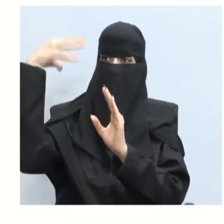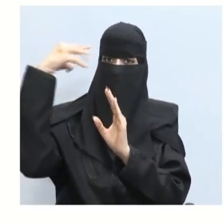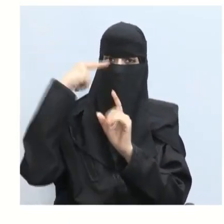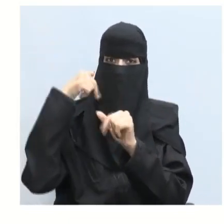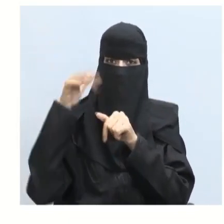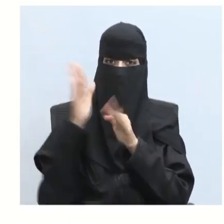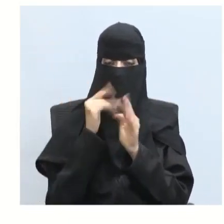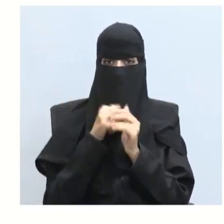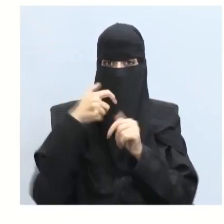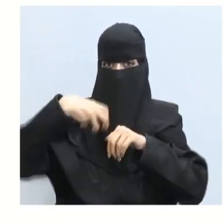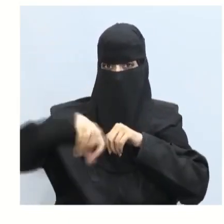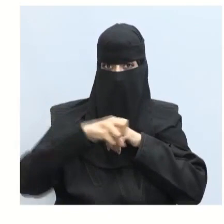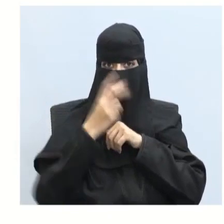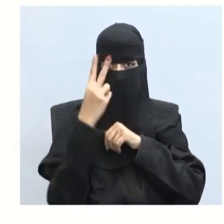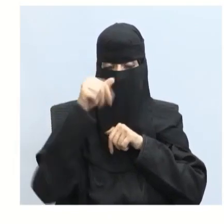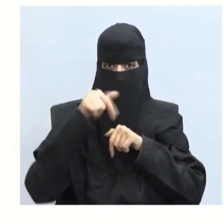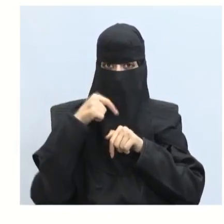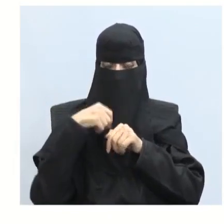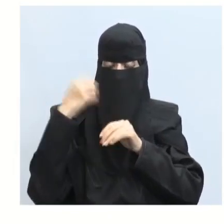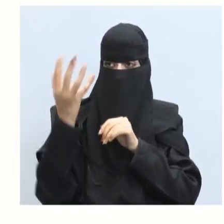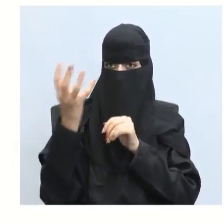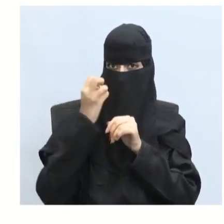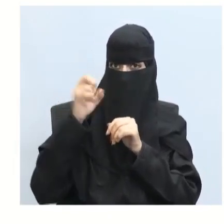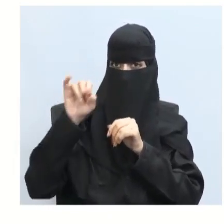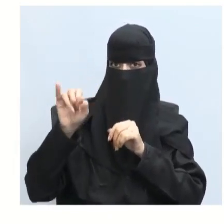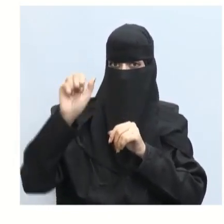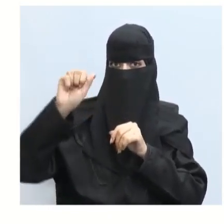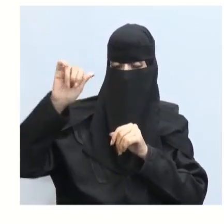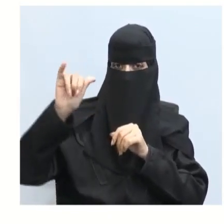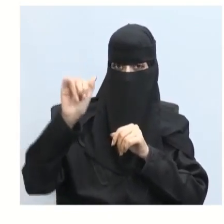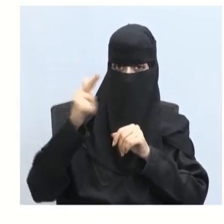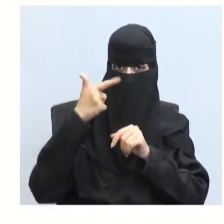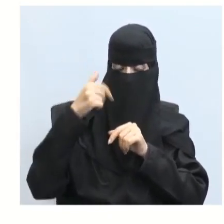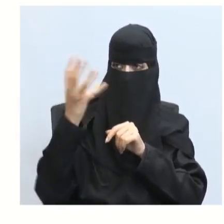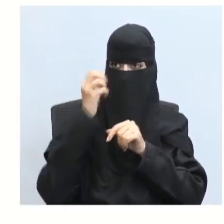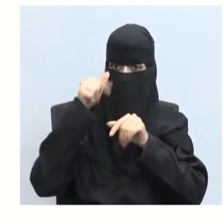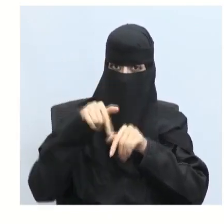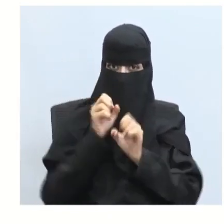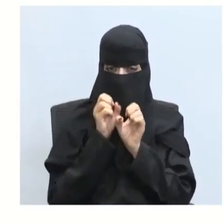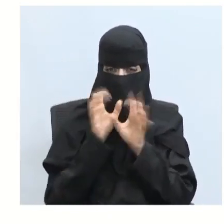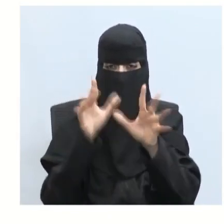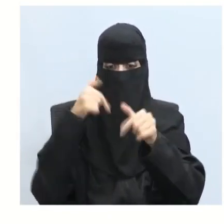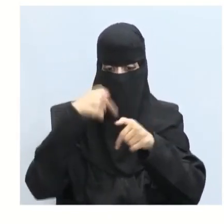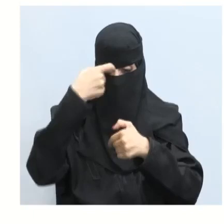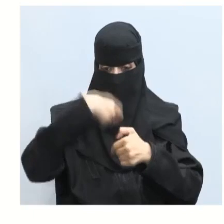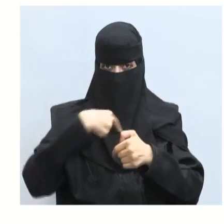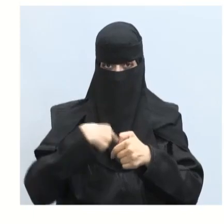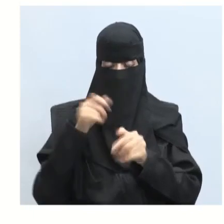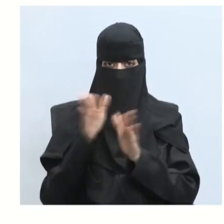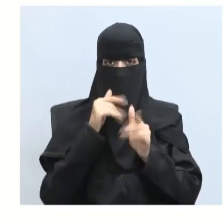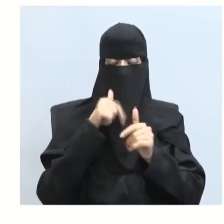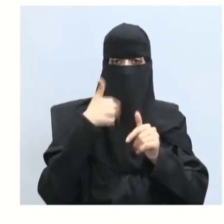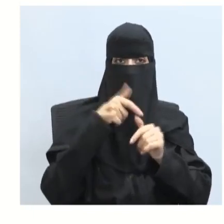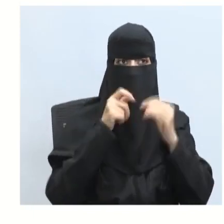الضوئية انقسمت إلى نوعين مصدر مضيء ومصدر مستضيء المصدر المضيء يصدر الضوء من